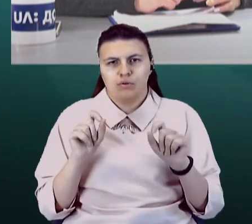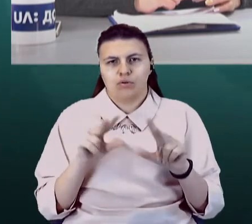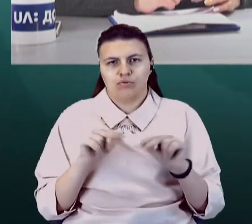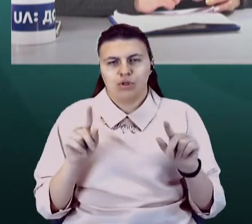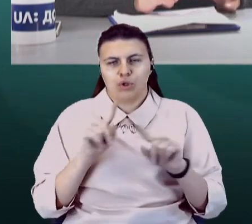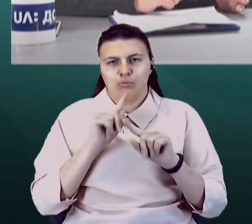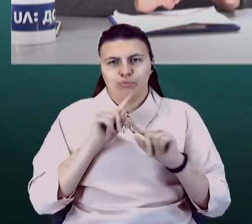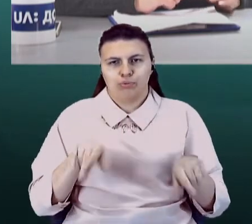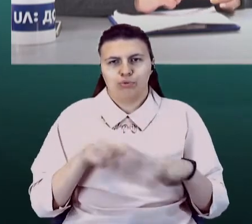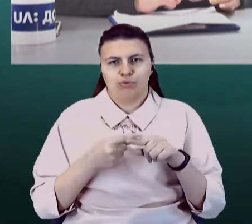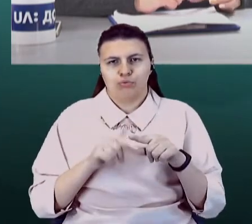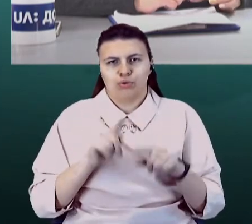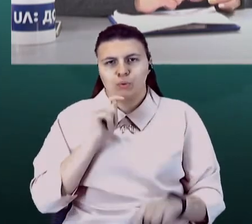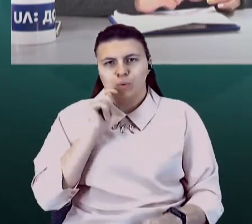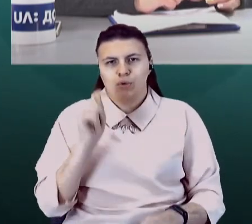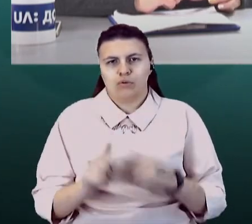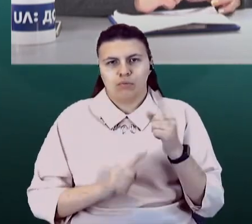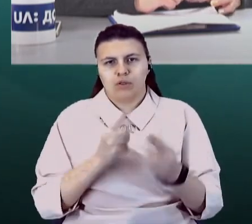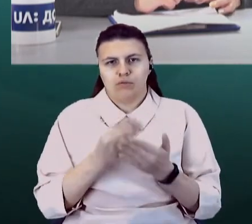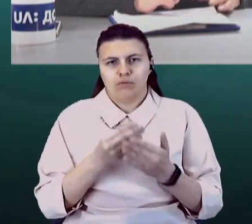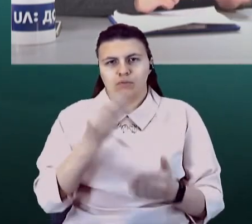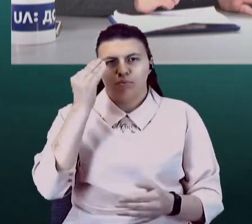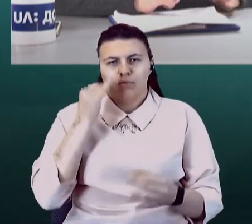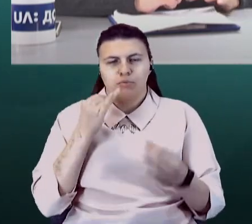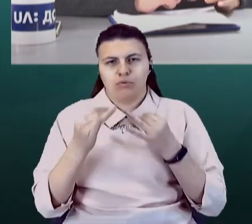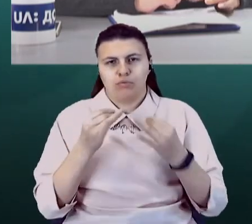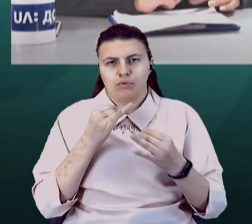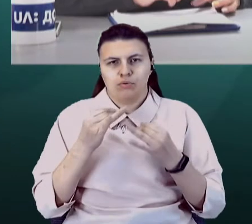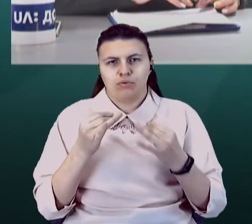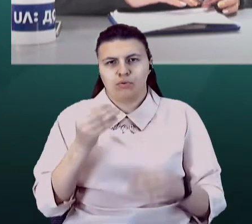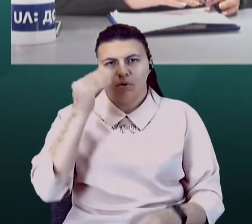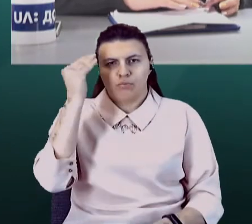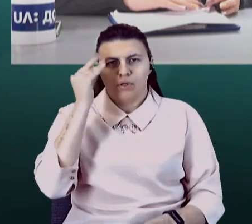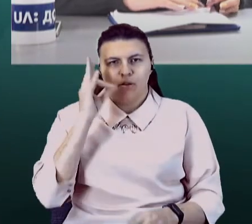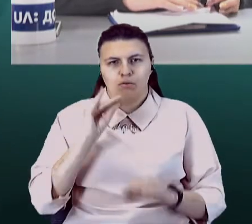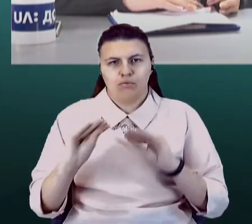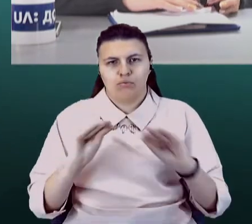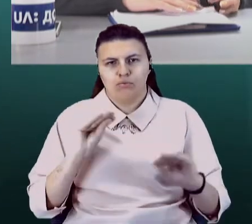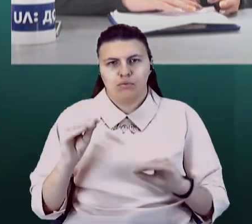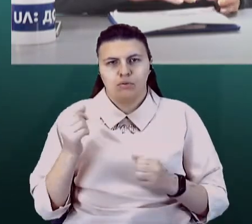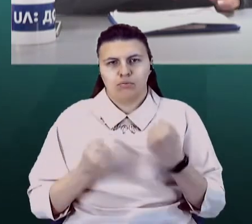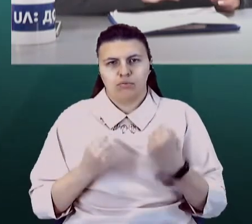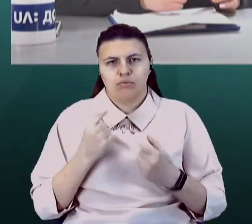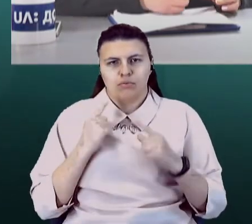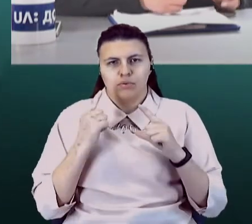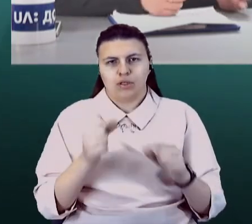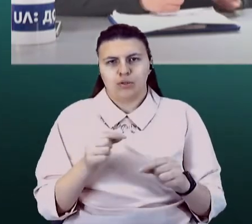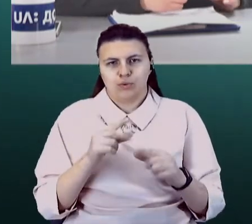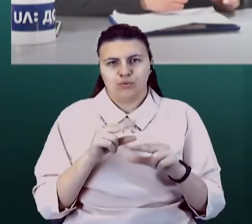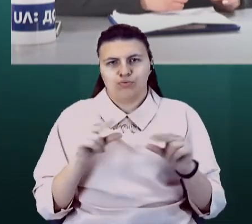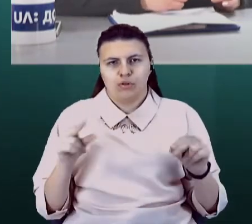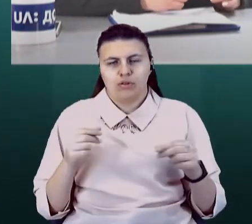Україна змінила свою позицію в перемовинах і начебто не обладнала автомобільний переїзд у щасті. Наскільки